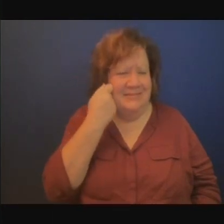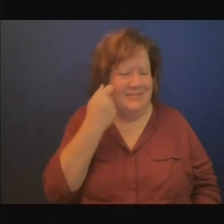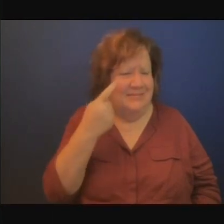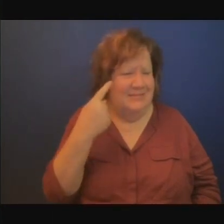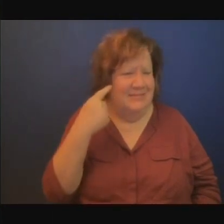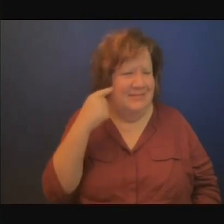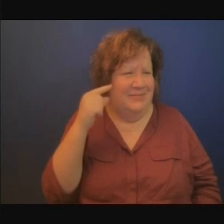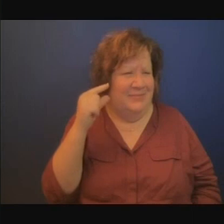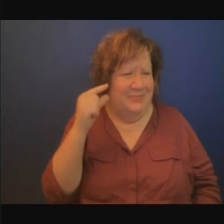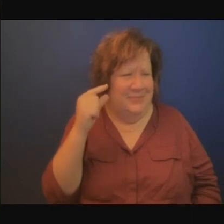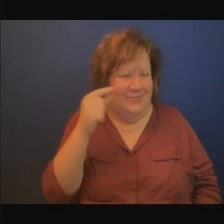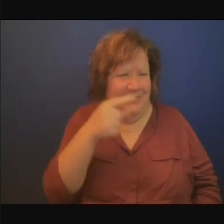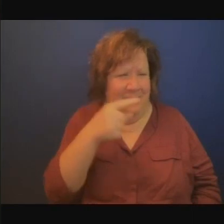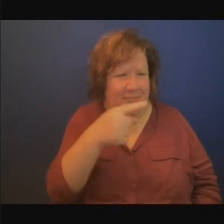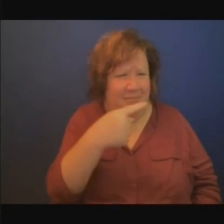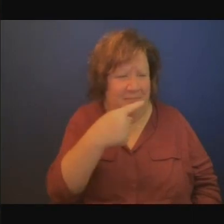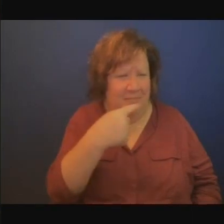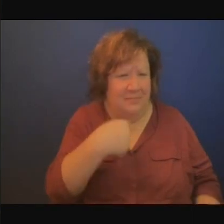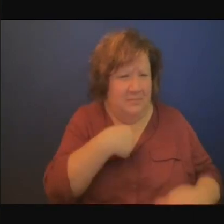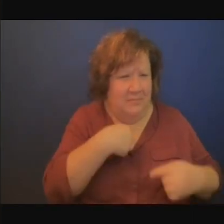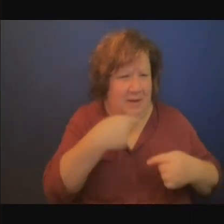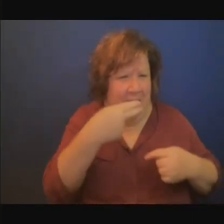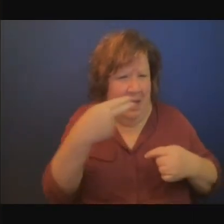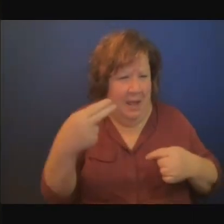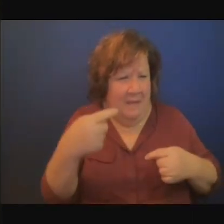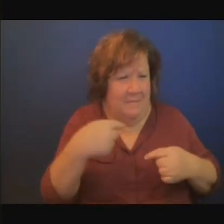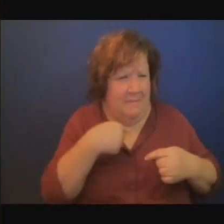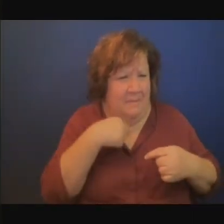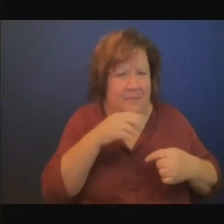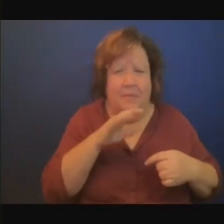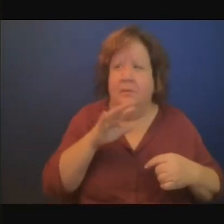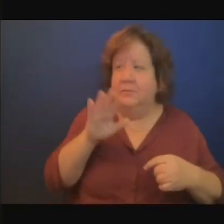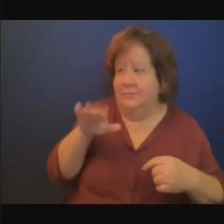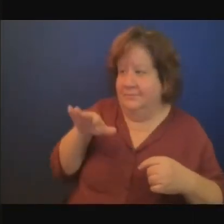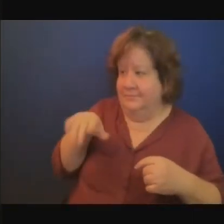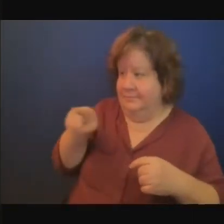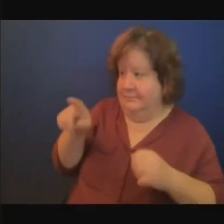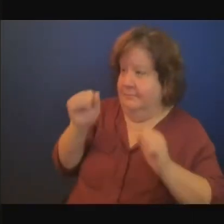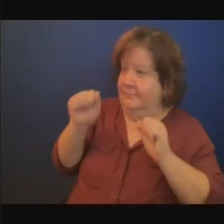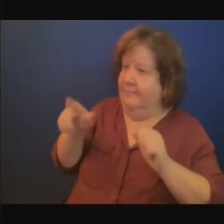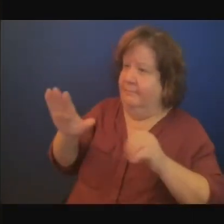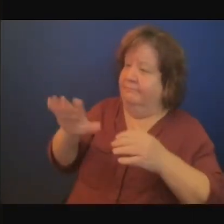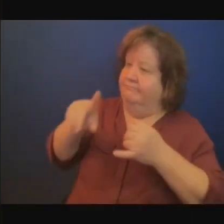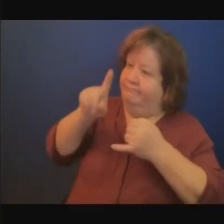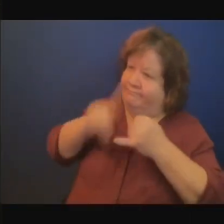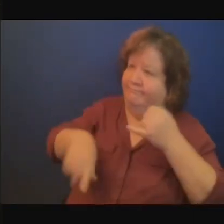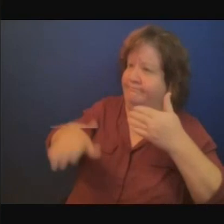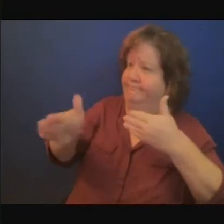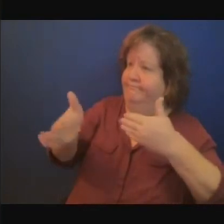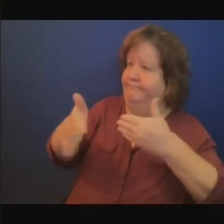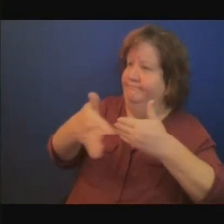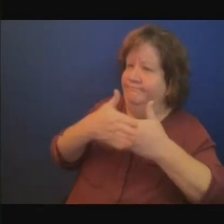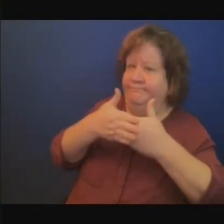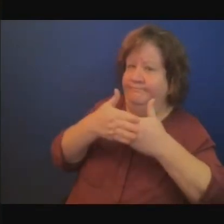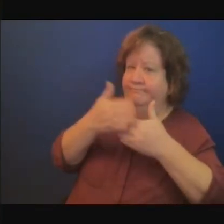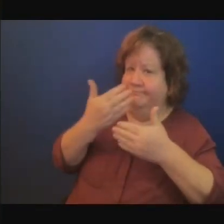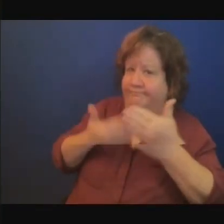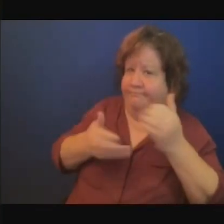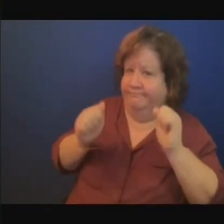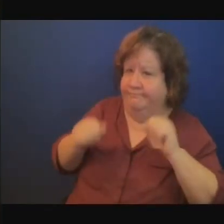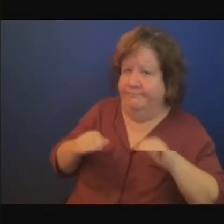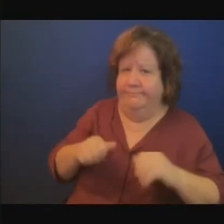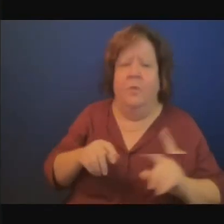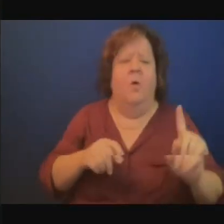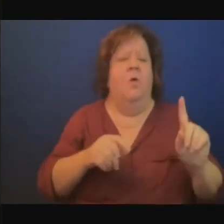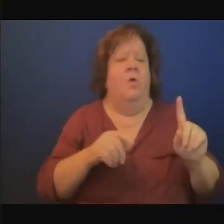oui je vous invite à faire quelques remarques de conclusion merci beaucoup tout d'abord